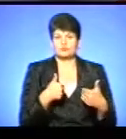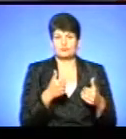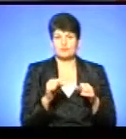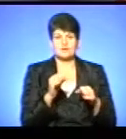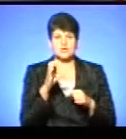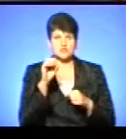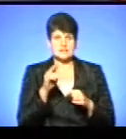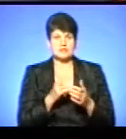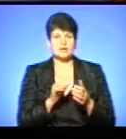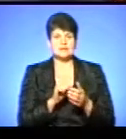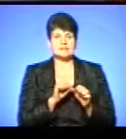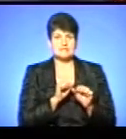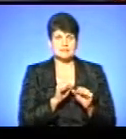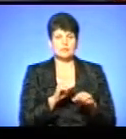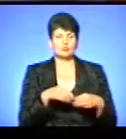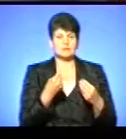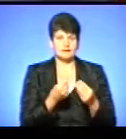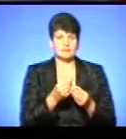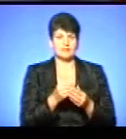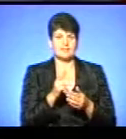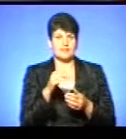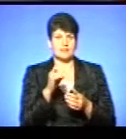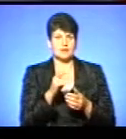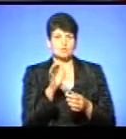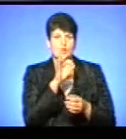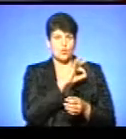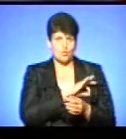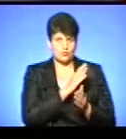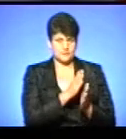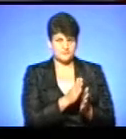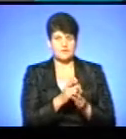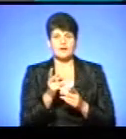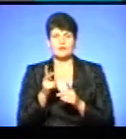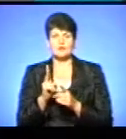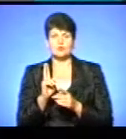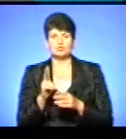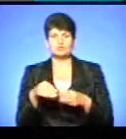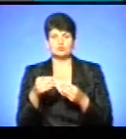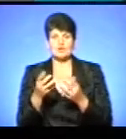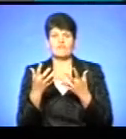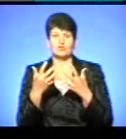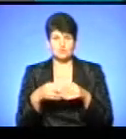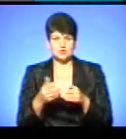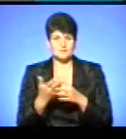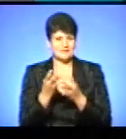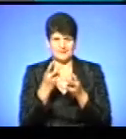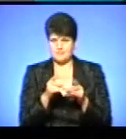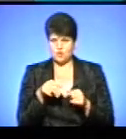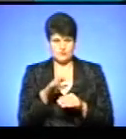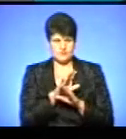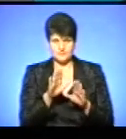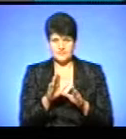захисту і по-новому написати заяву і подати декларацію про доходи. Ті, яким субсидію призначать автоматично, їм нікуди не треба ходити.